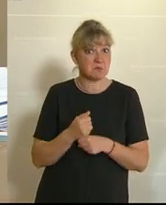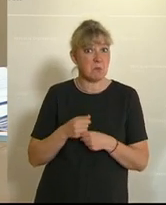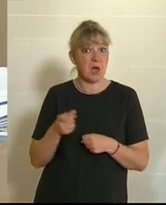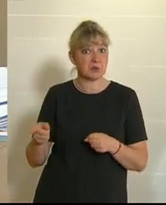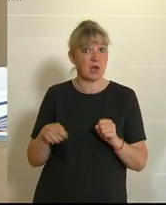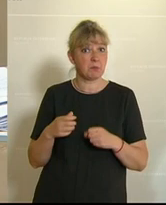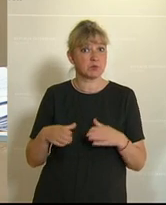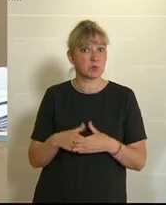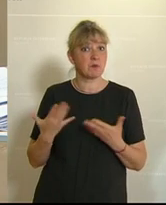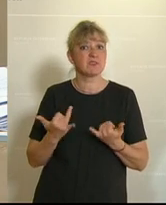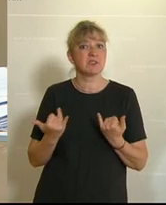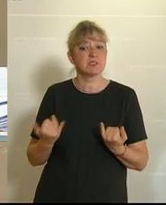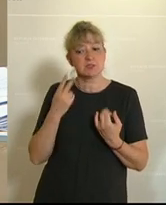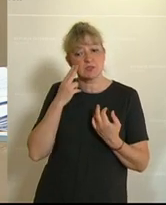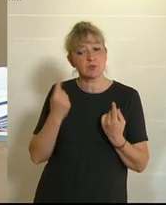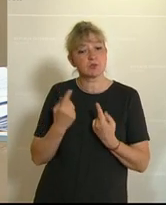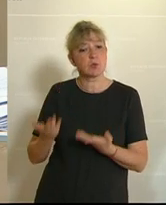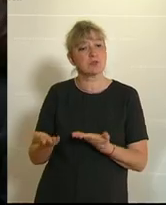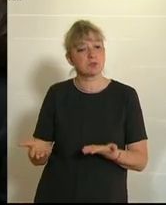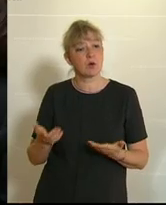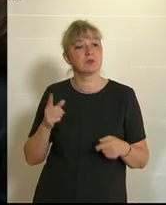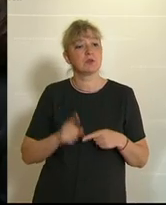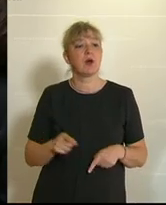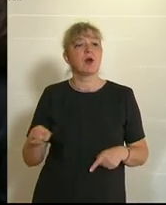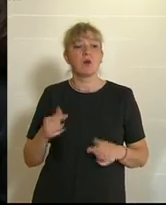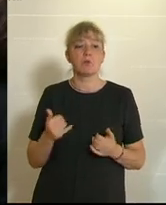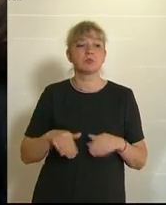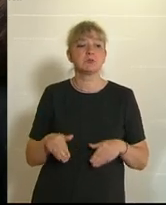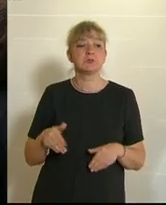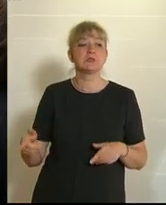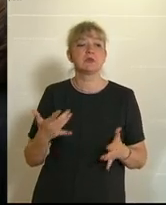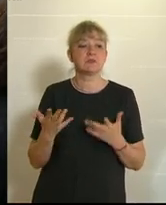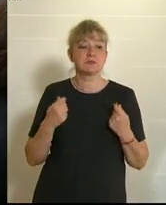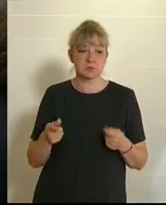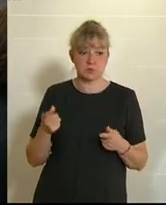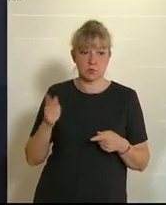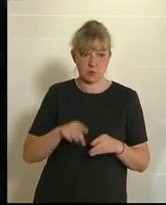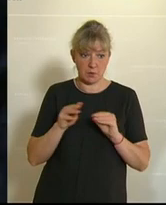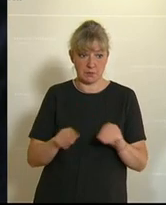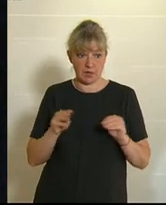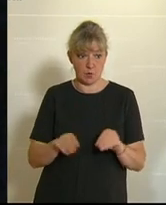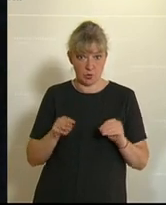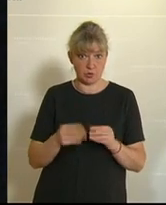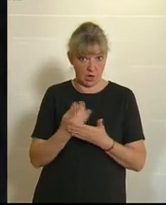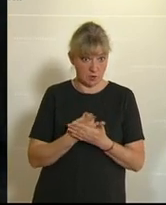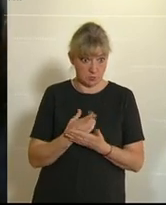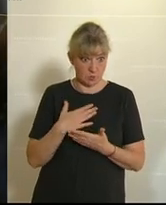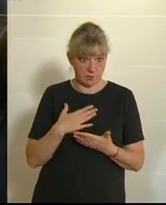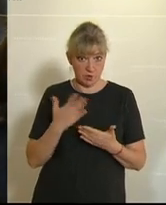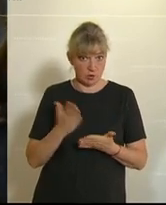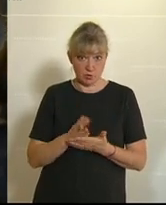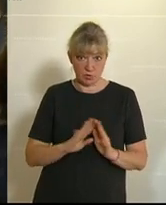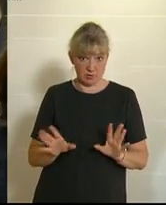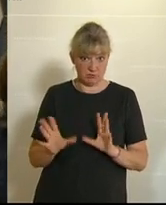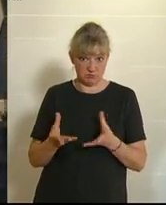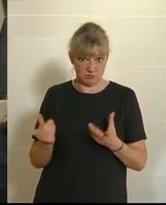sie? Wie ist der Stand? Oder, Herr Bundesminister, ist diese sonderpädagogische Ausbildung ohnehin schon zum Sterben